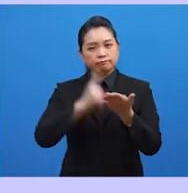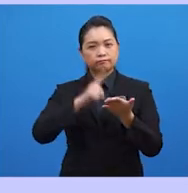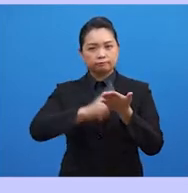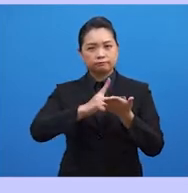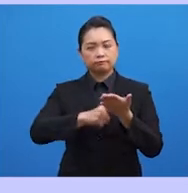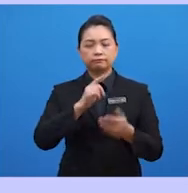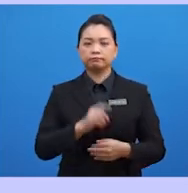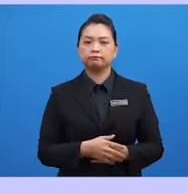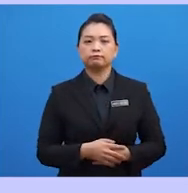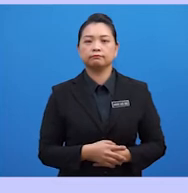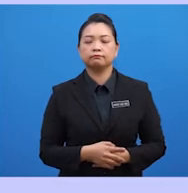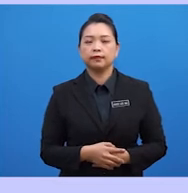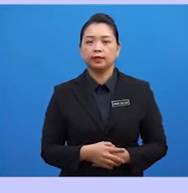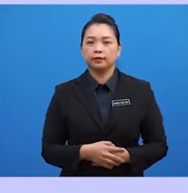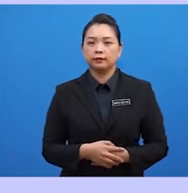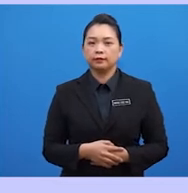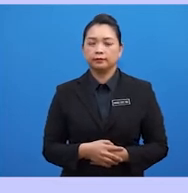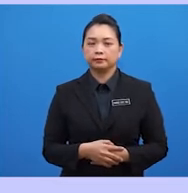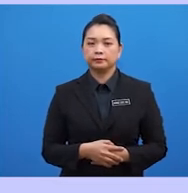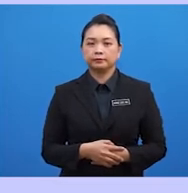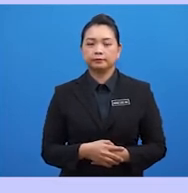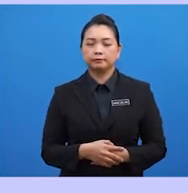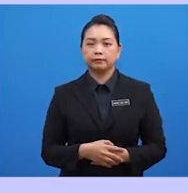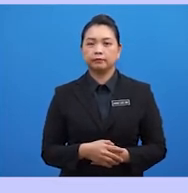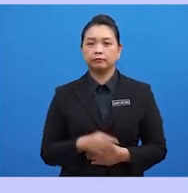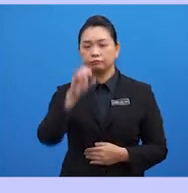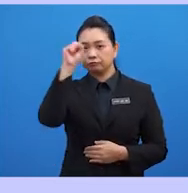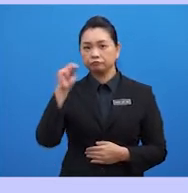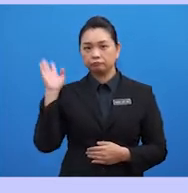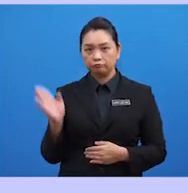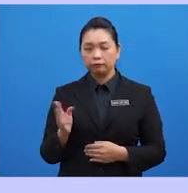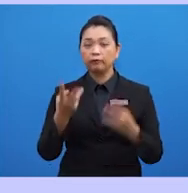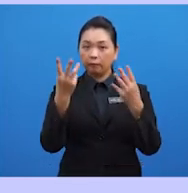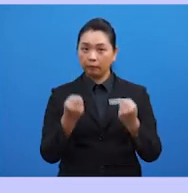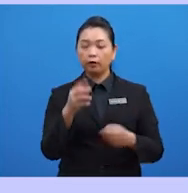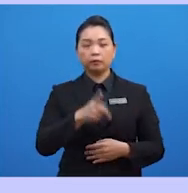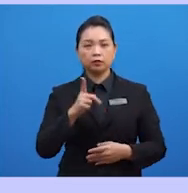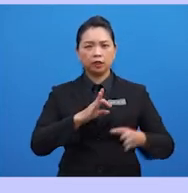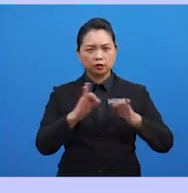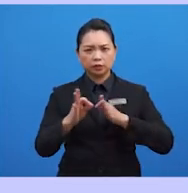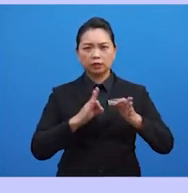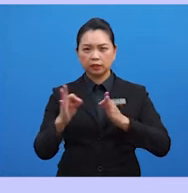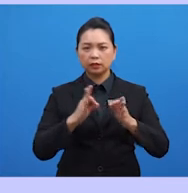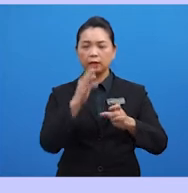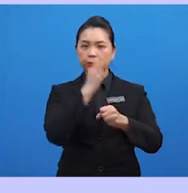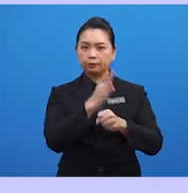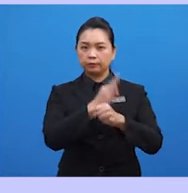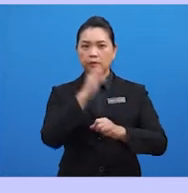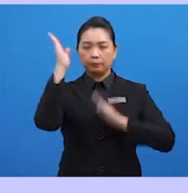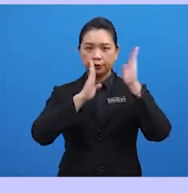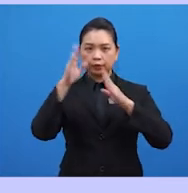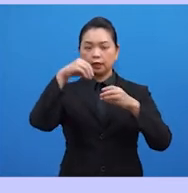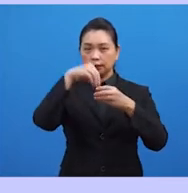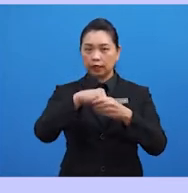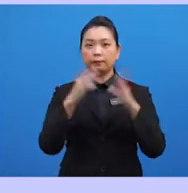bincangkan. Soalan ini mengkendaki para pelajar menjelaskan peranan Malaysia